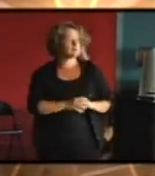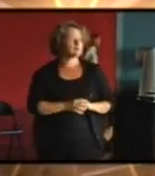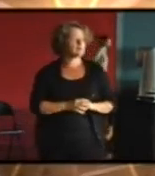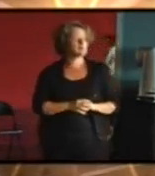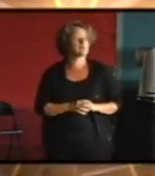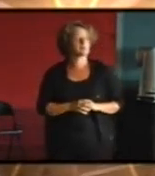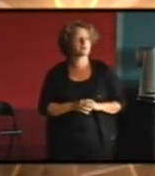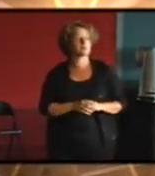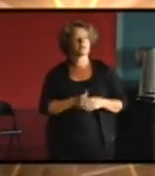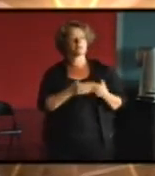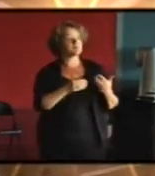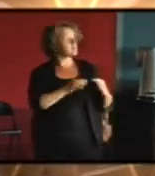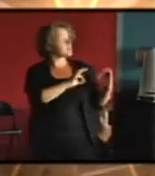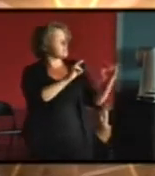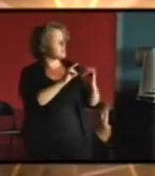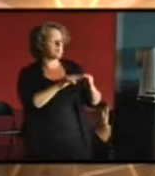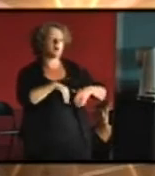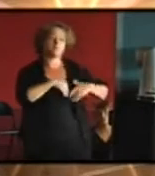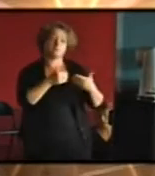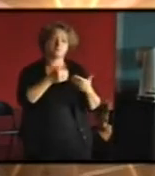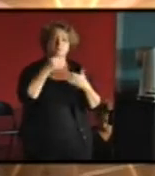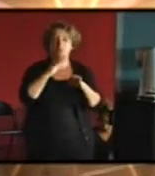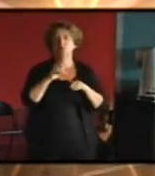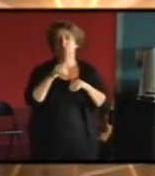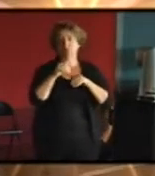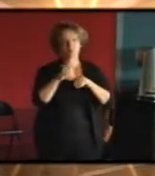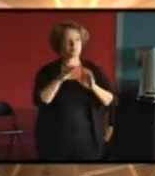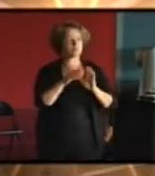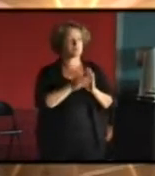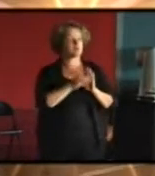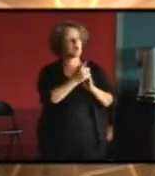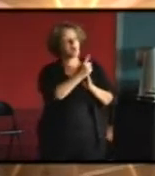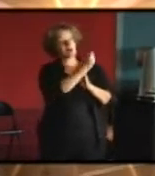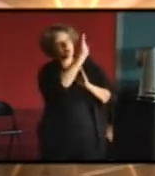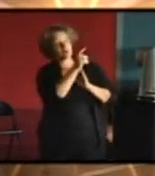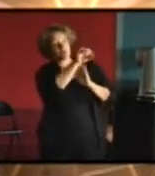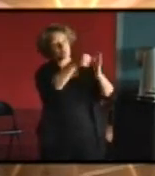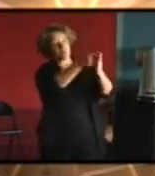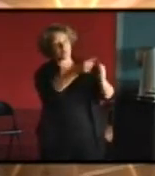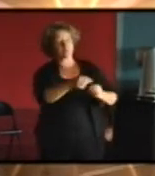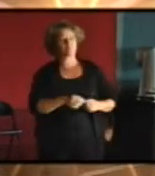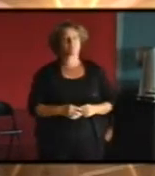bon je sais pas tant pis alors continuons il y avait une question Rémi vas-y il y une question allons-y